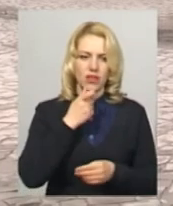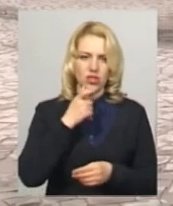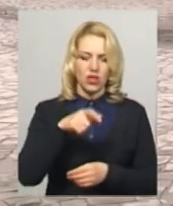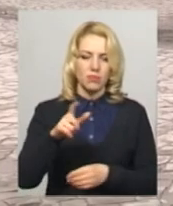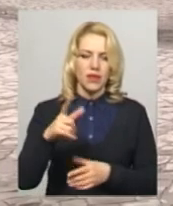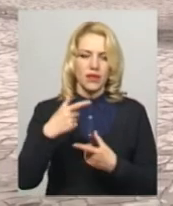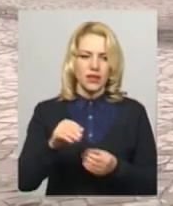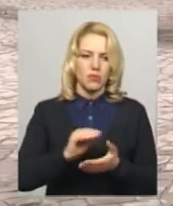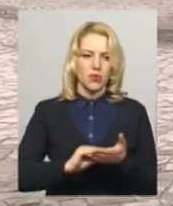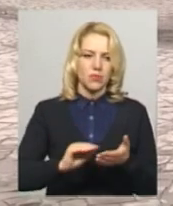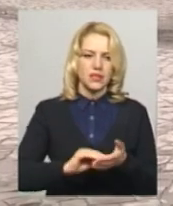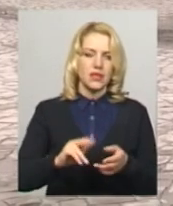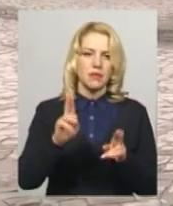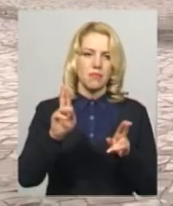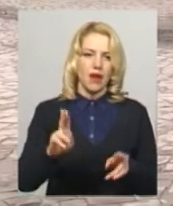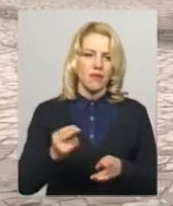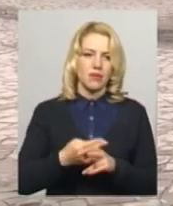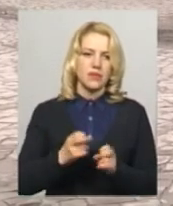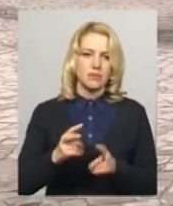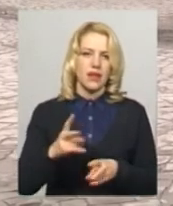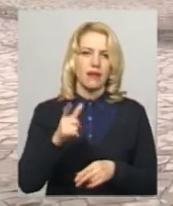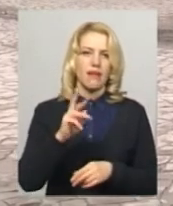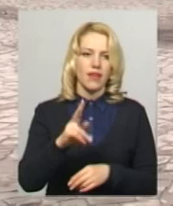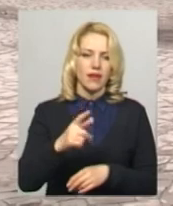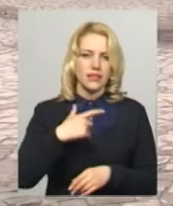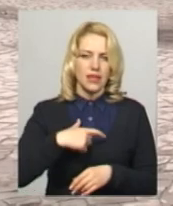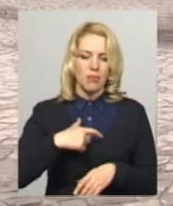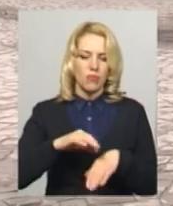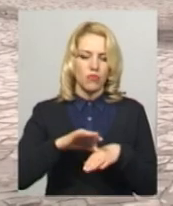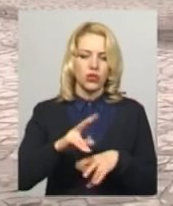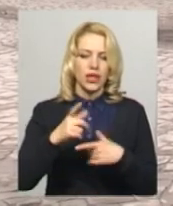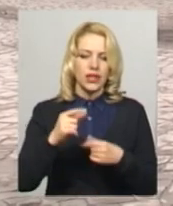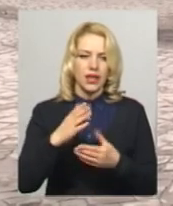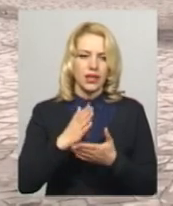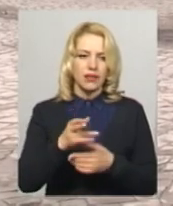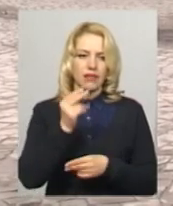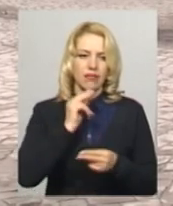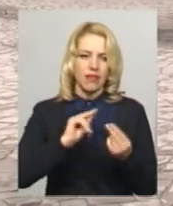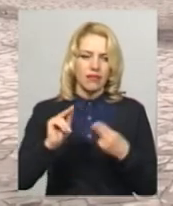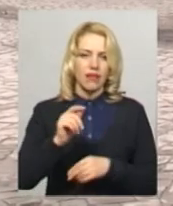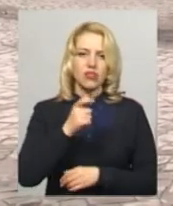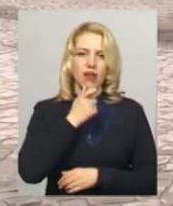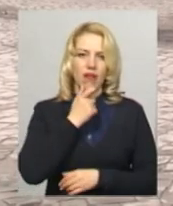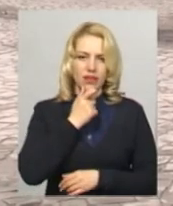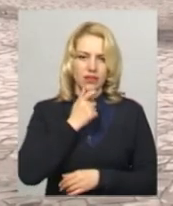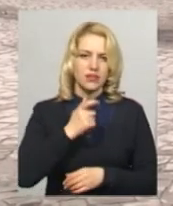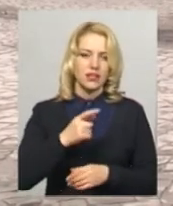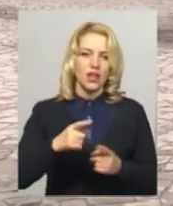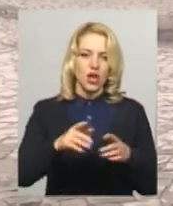правила безпеки, як з собою поводитися і де є найкращі зони глядацькі, найвідовішні ділянки.